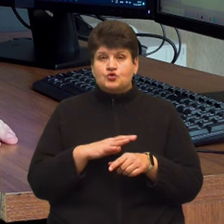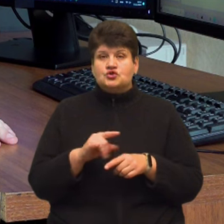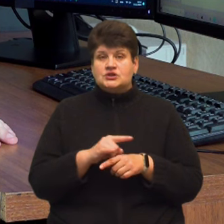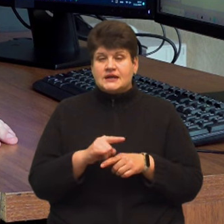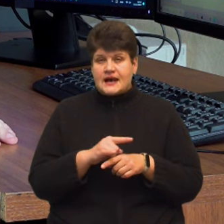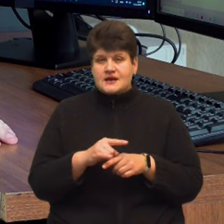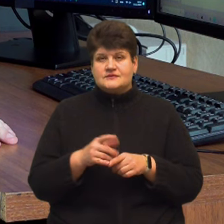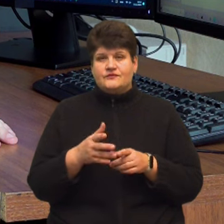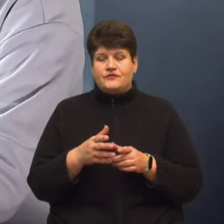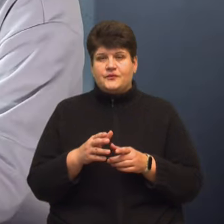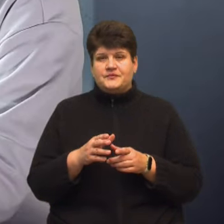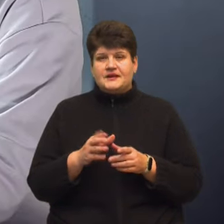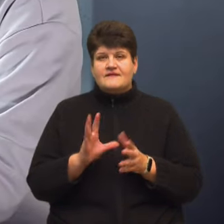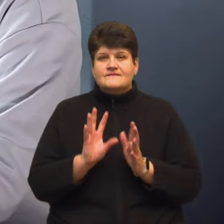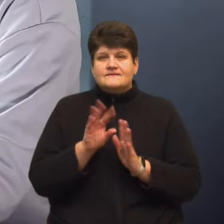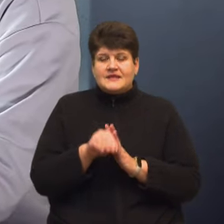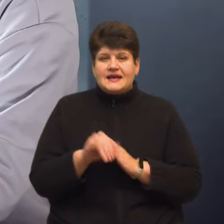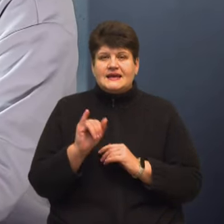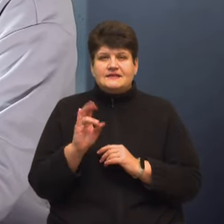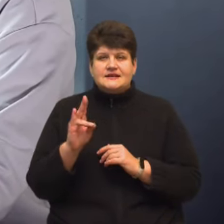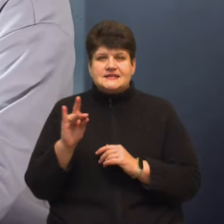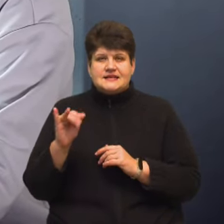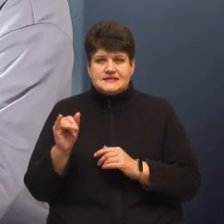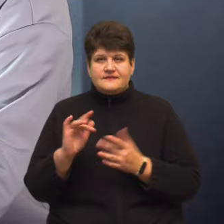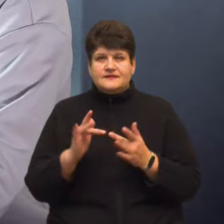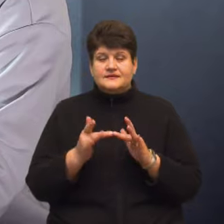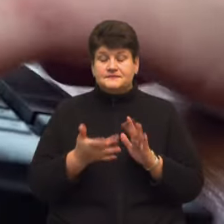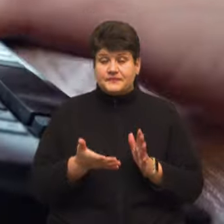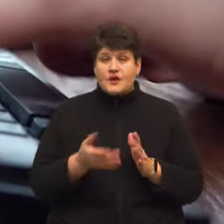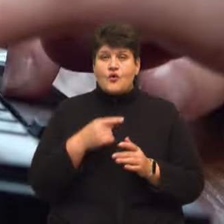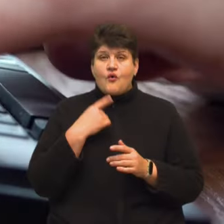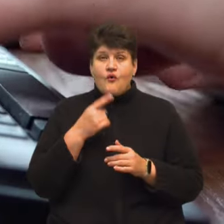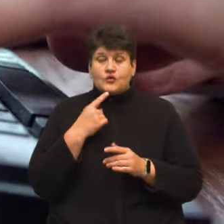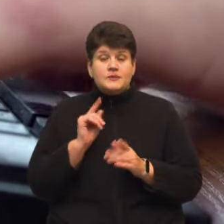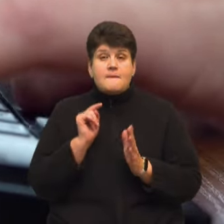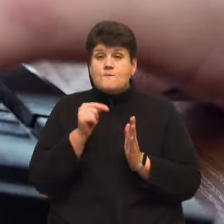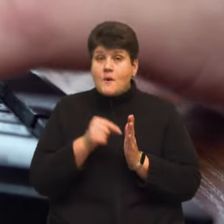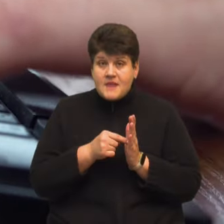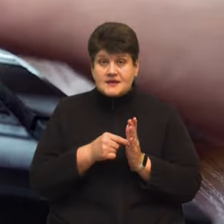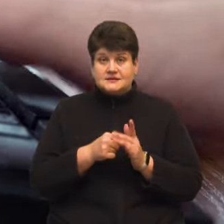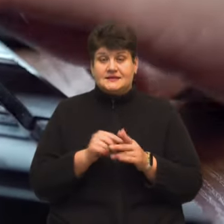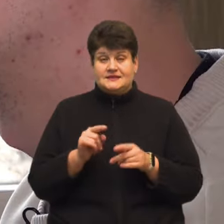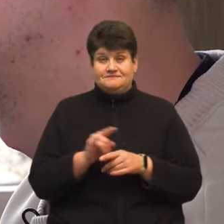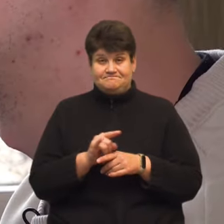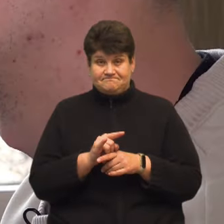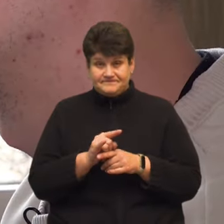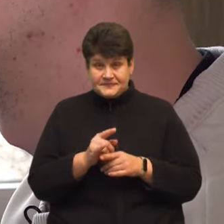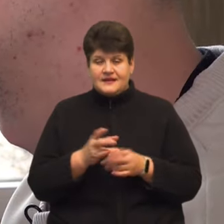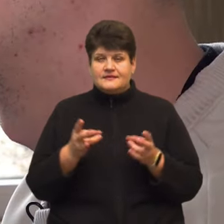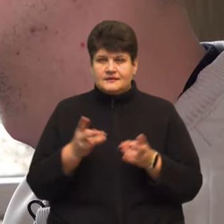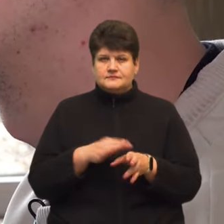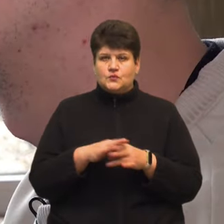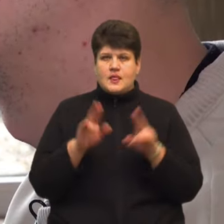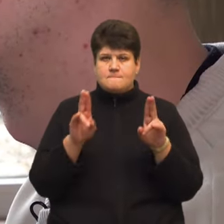псевдоінвестицій в мережі інтернет. Тернопільські кіберполіцейські кажуть, щоб не потрапити в пастку шахраїв, потрібно дотримуватися декількох